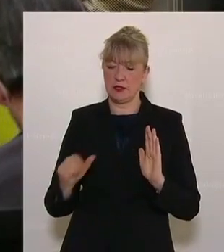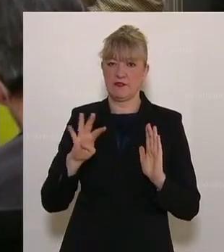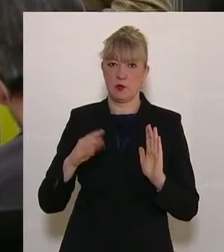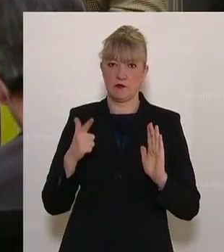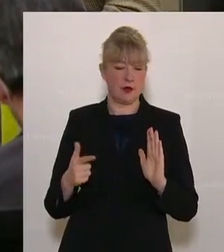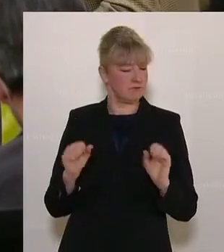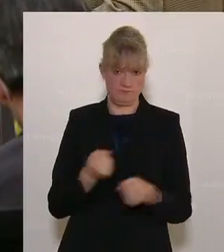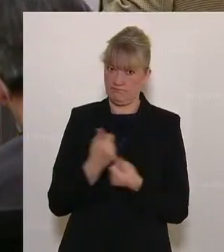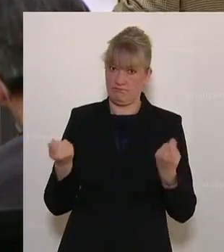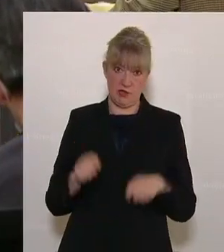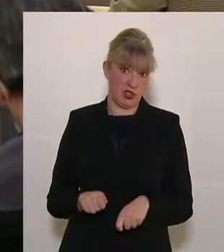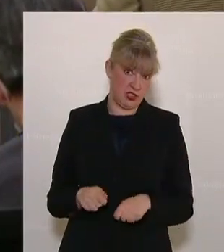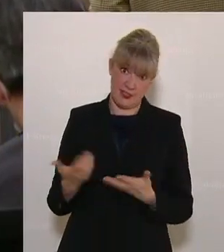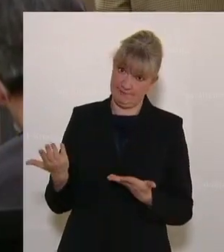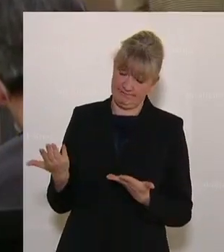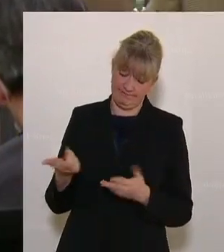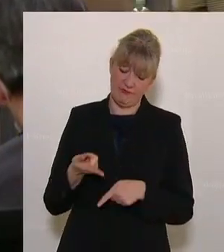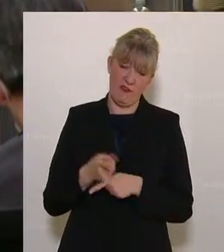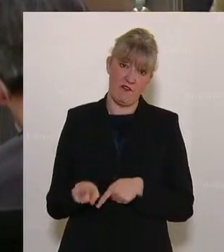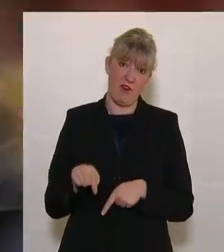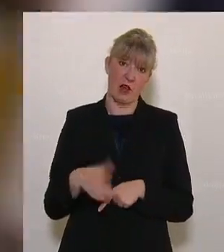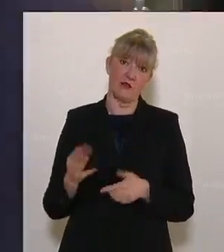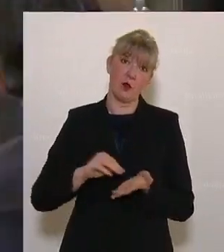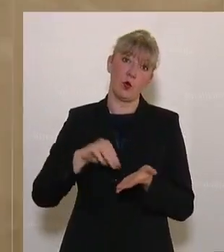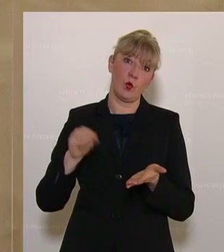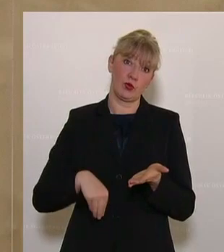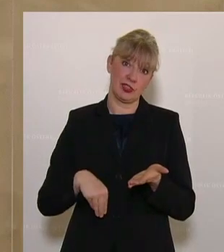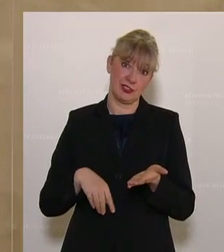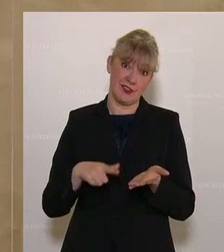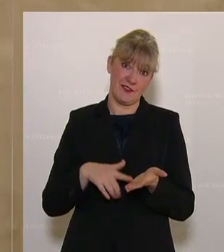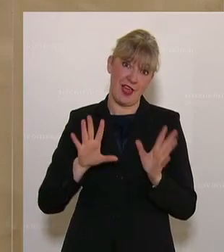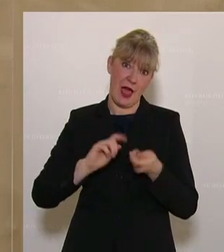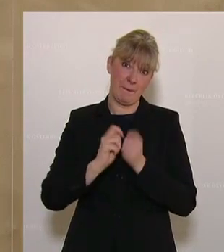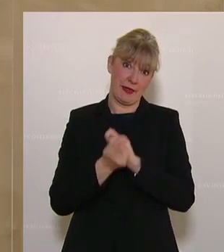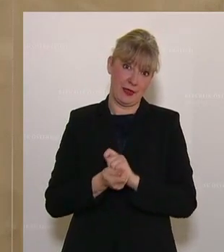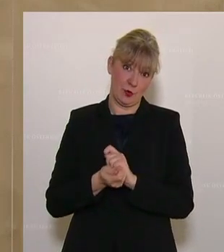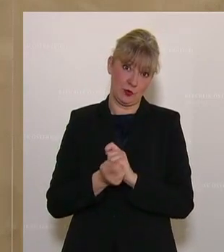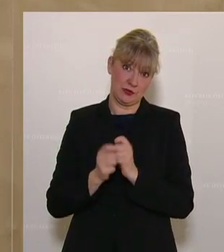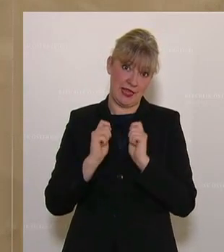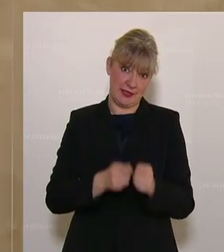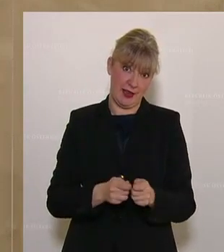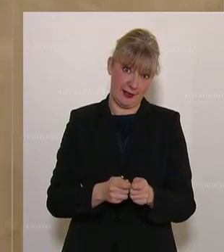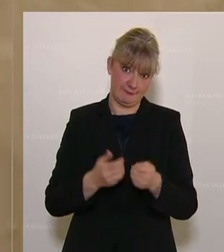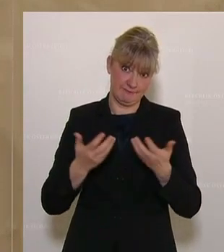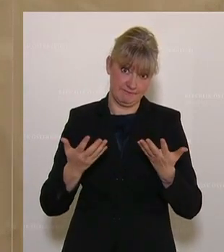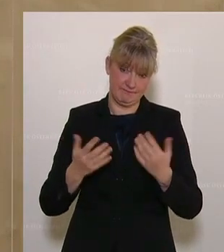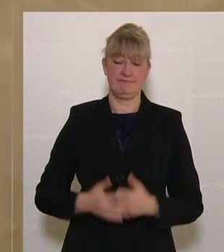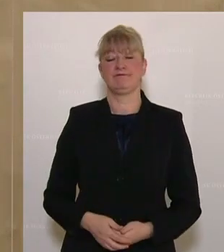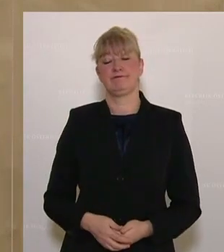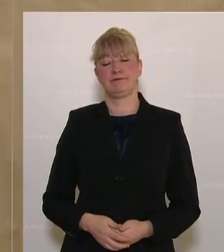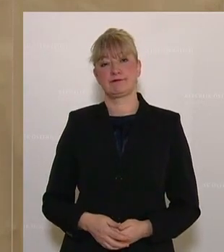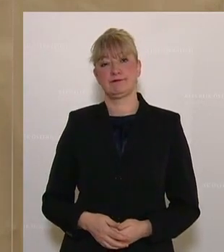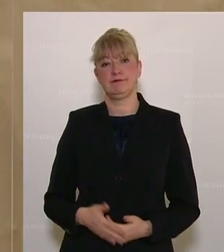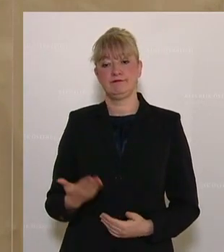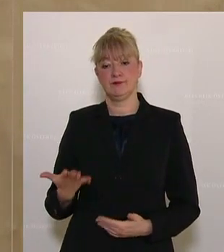beschließen. Es fehlte nämlich eine Unterschrift auf einem Abänderungsantrag. In diesem